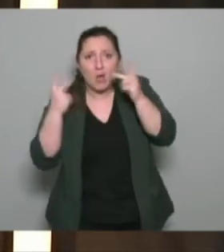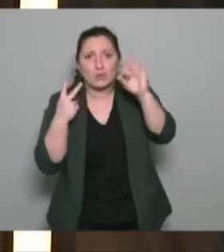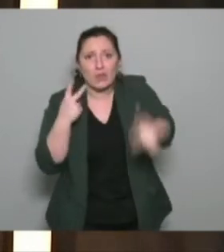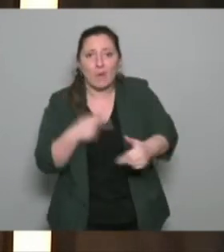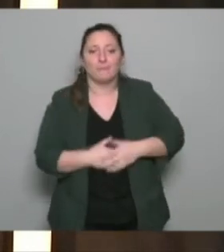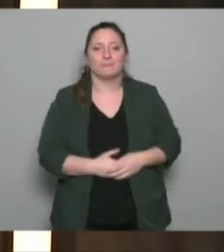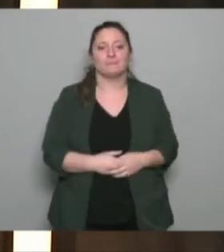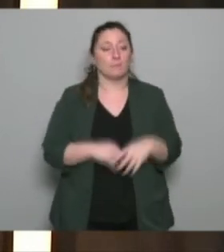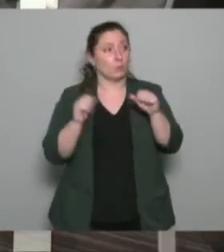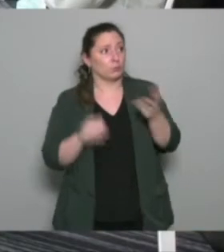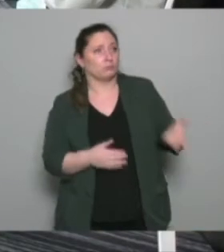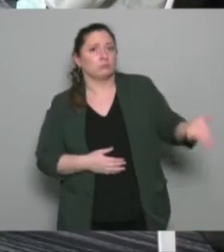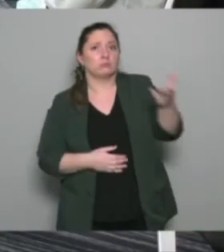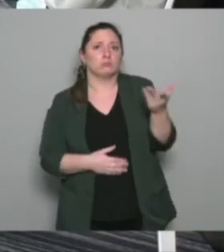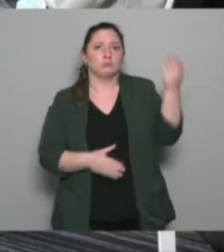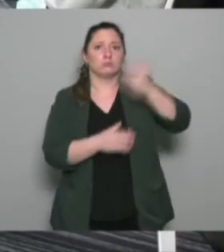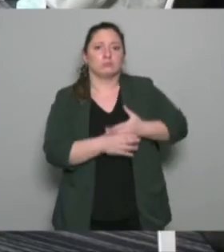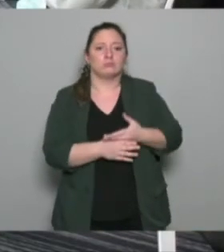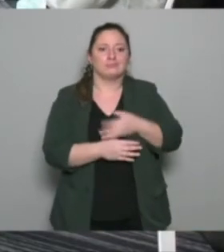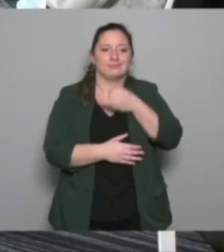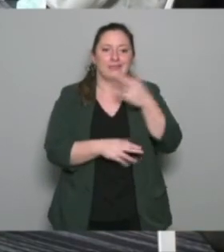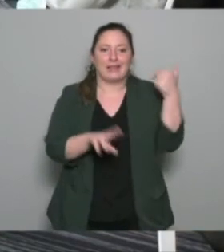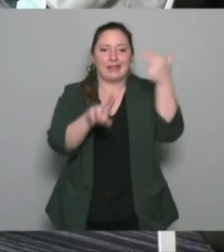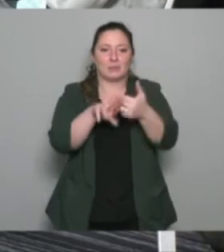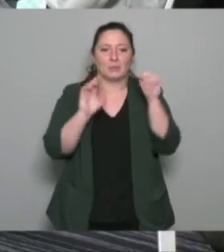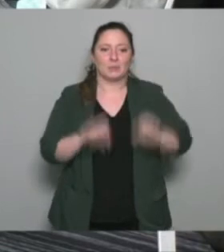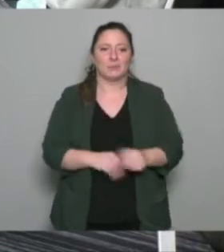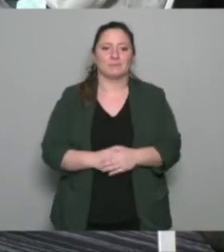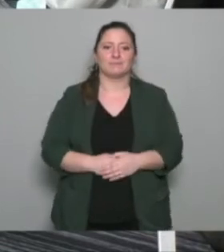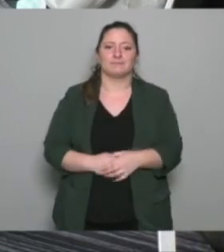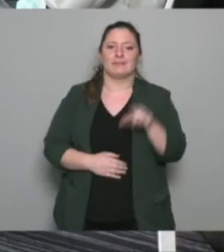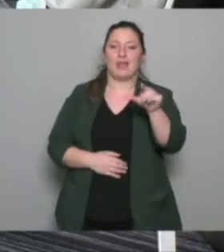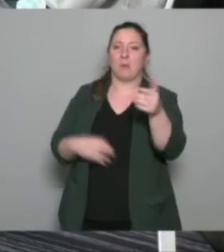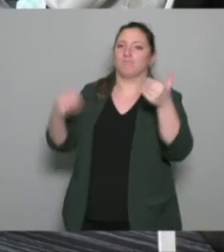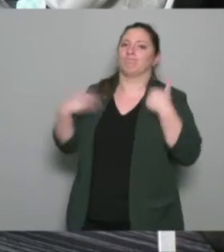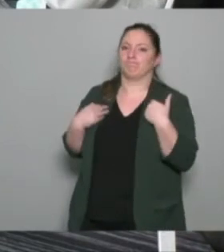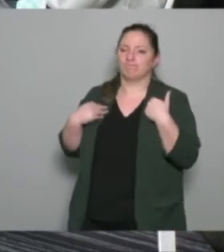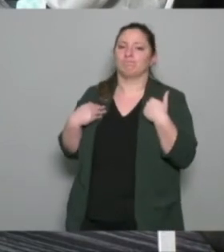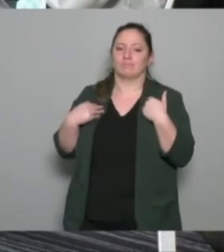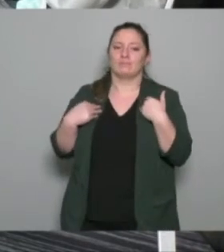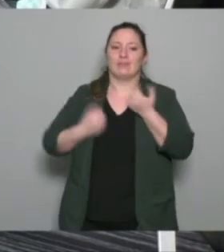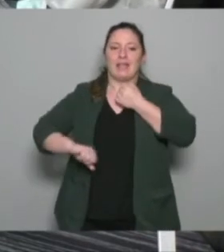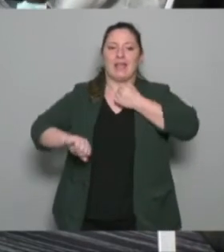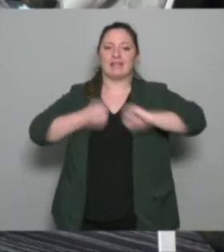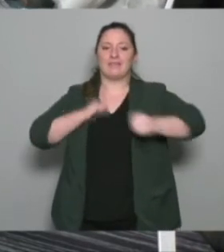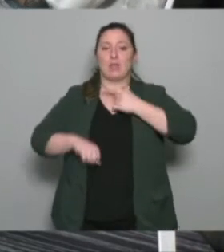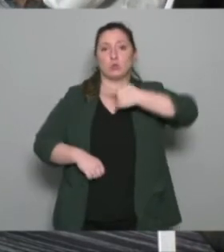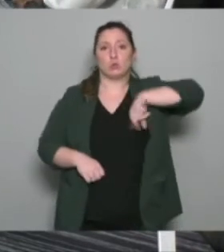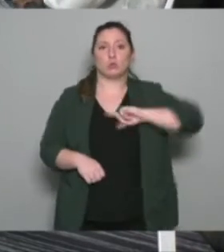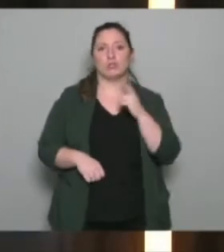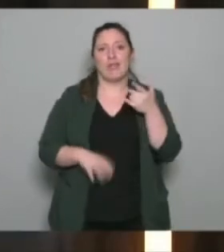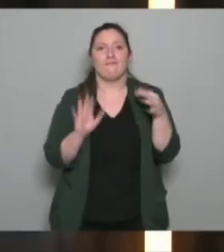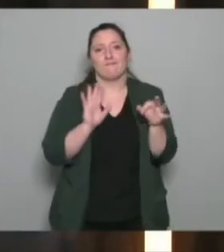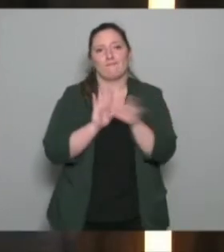vous pouvez tous du coup répondre après alors ce qui concerne mon domaine d'activité nous c'est la fonction publique territoriale